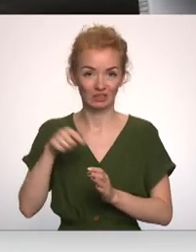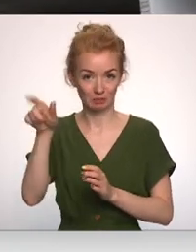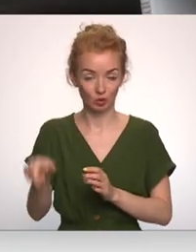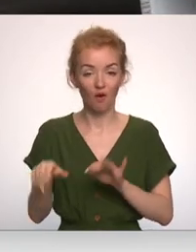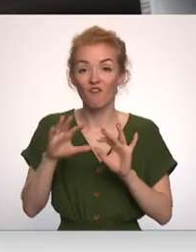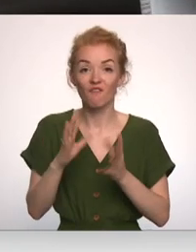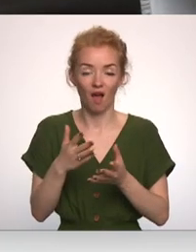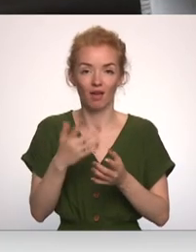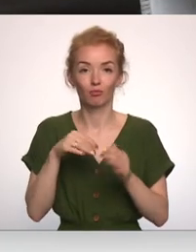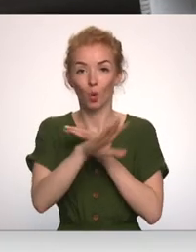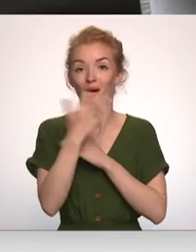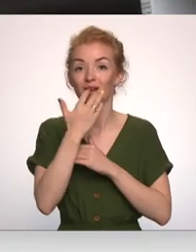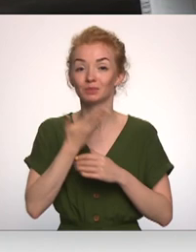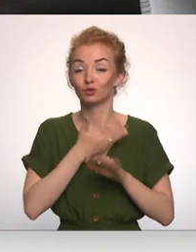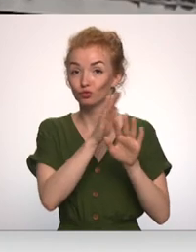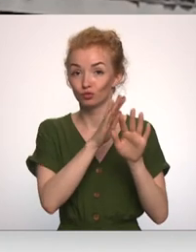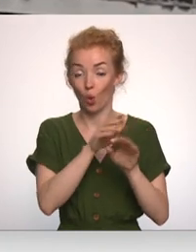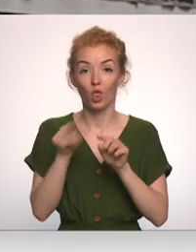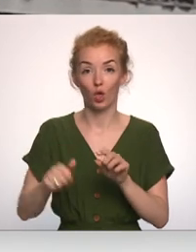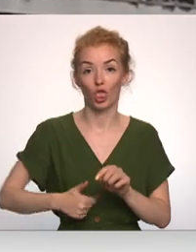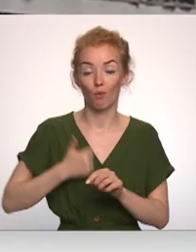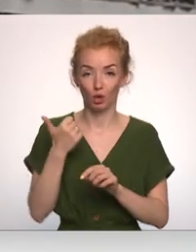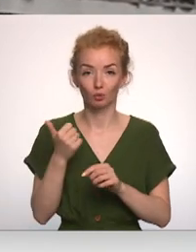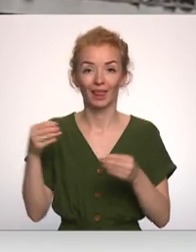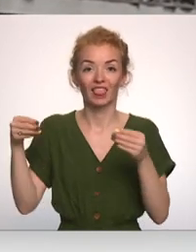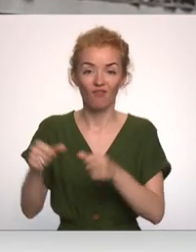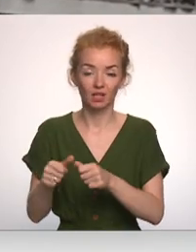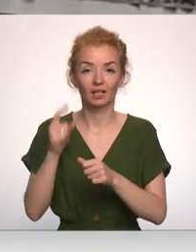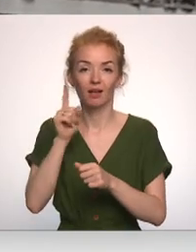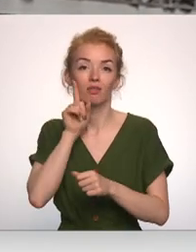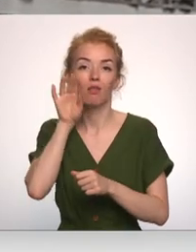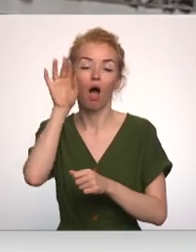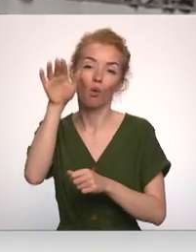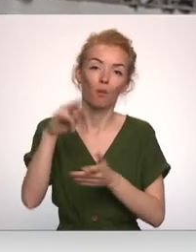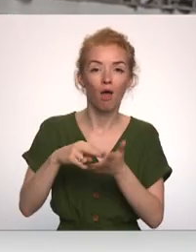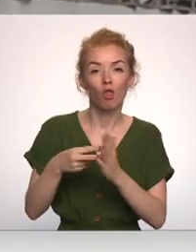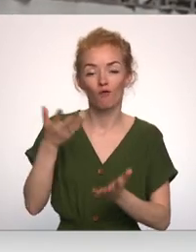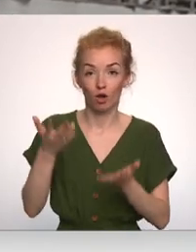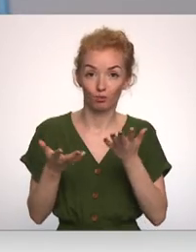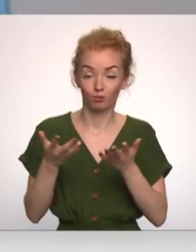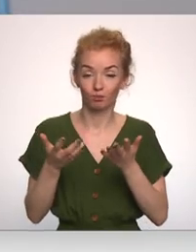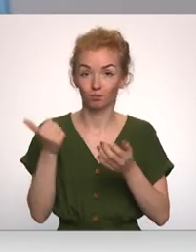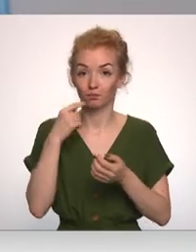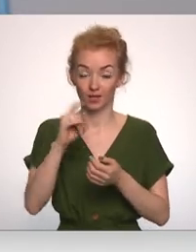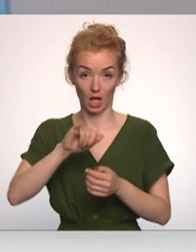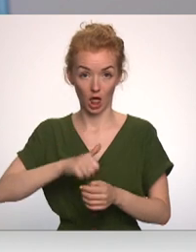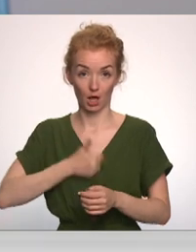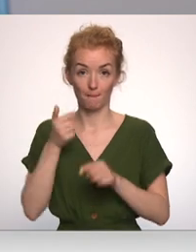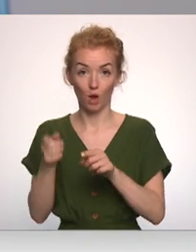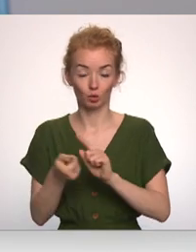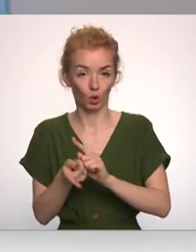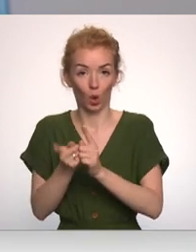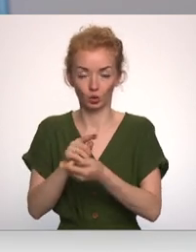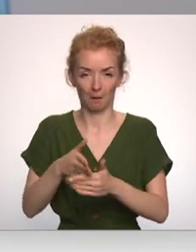fiziski neatrodas Latvijā, kuri minētajos īpašumos investējuši nākotnes ieceru vārdā. Tad nebrīdī, ja īpašums kļūst bīstams,